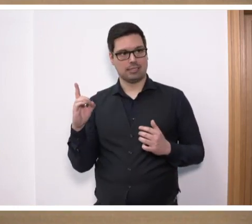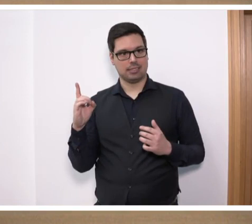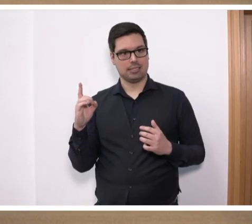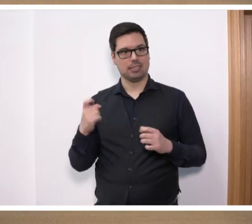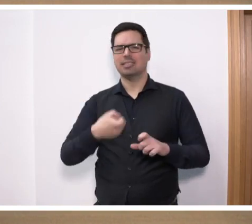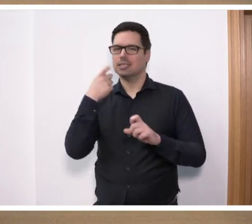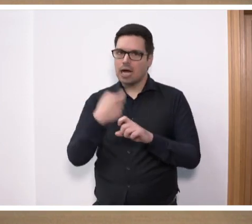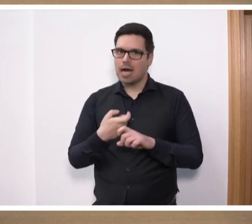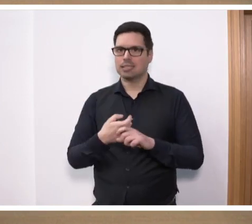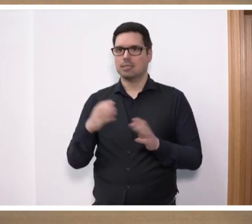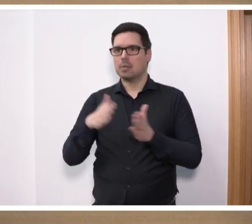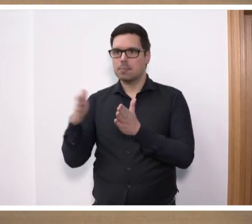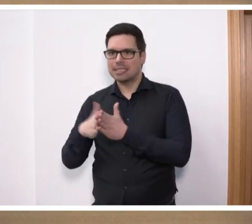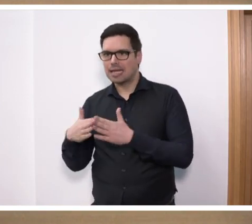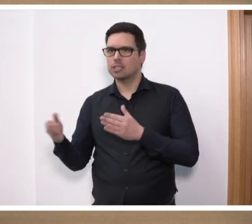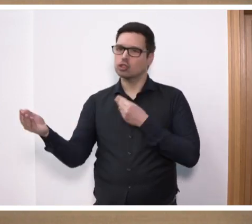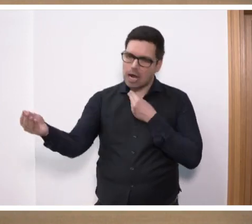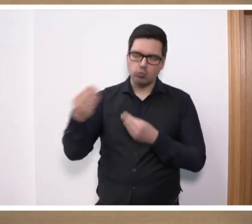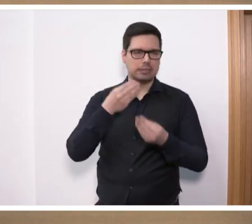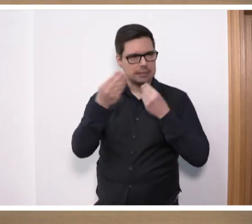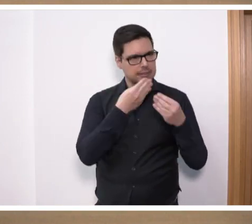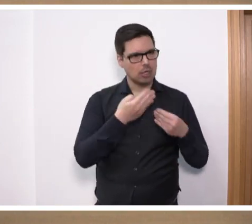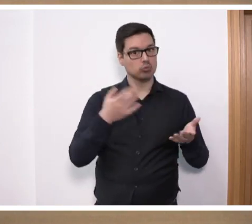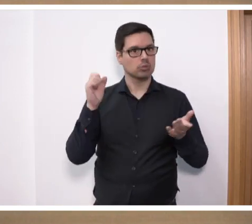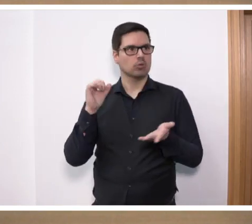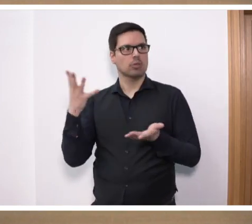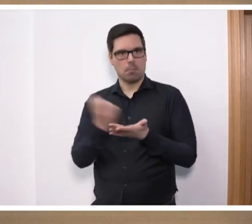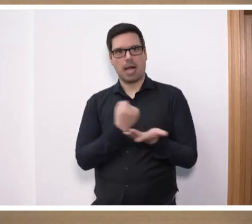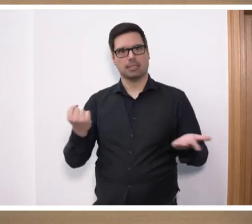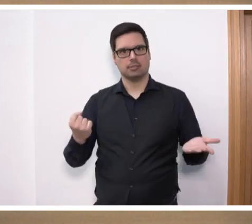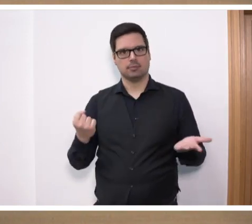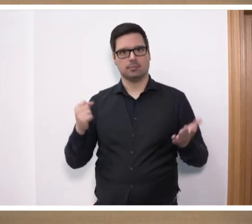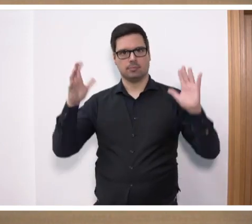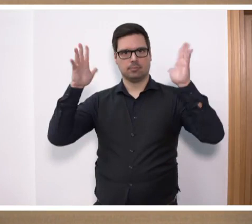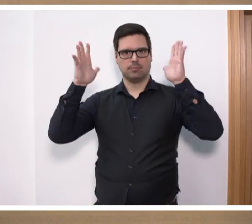den harten parlamentarischen Austausch gehen und das tun wir, liebe Kolleginnen und Kollegen.